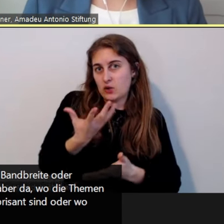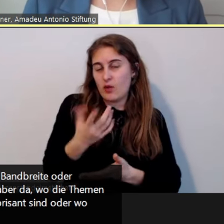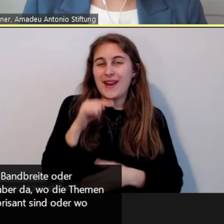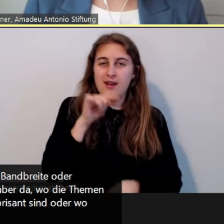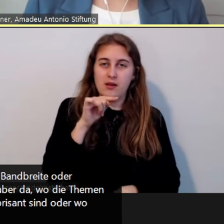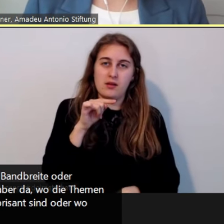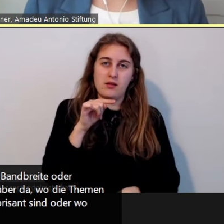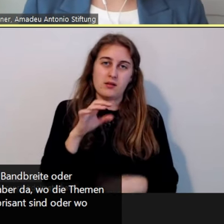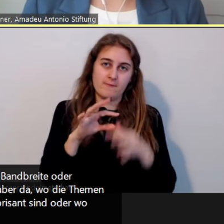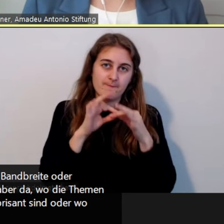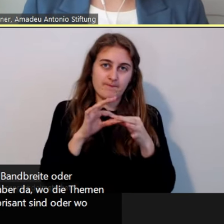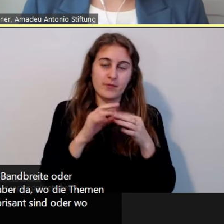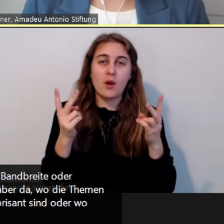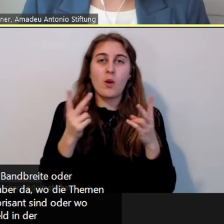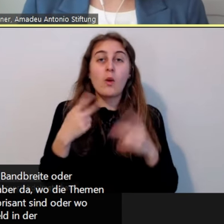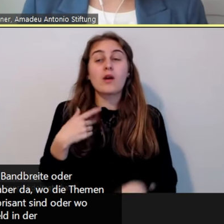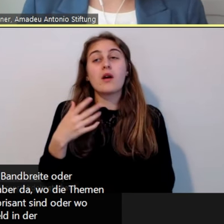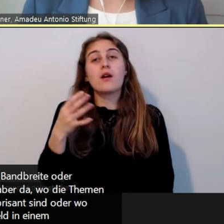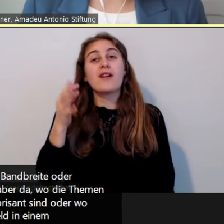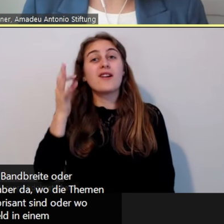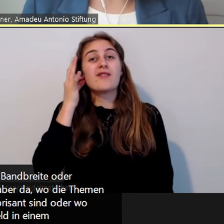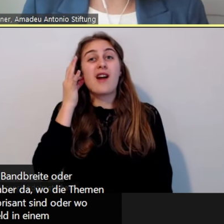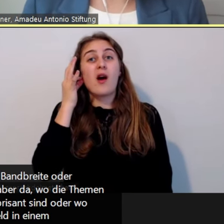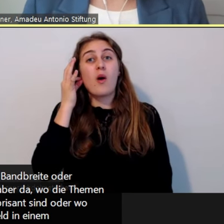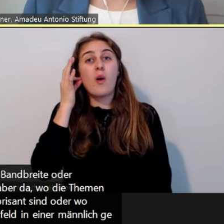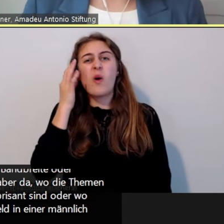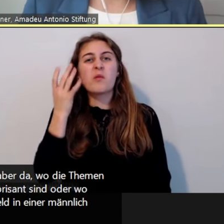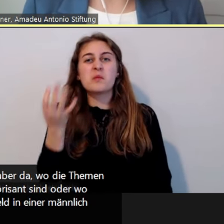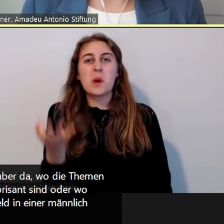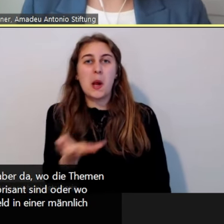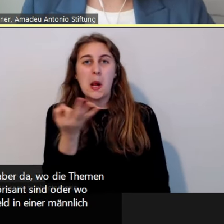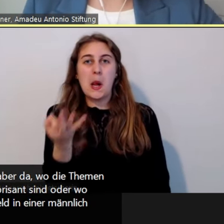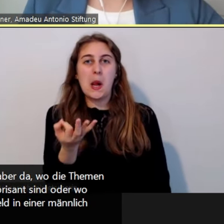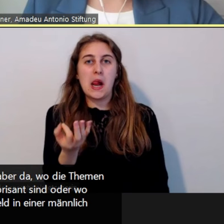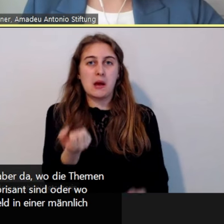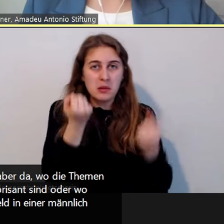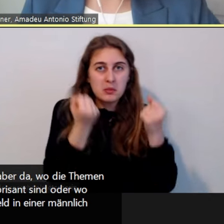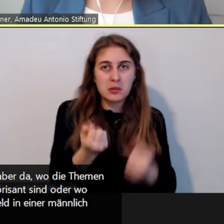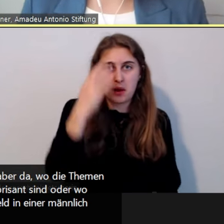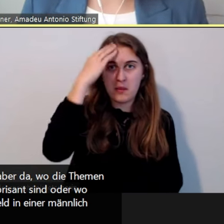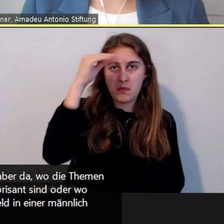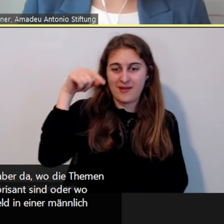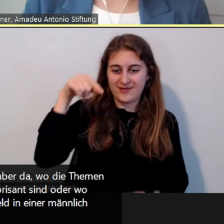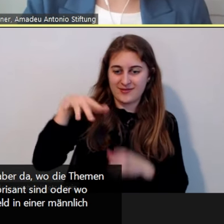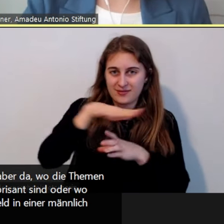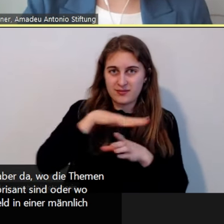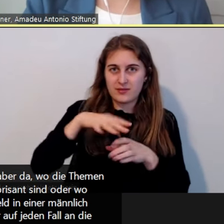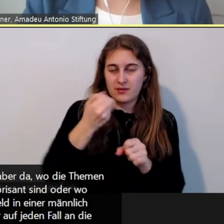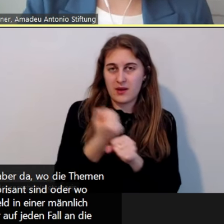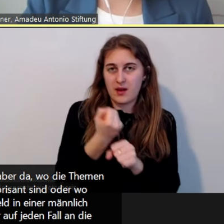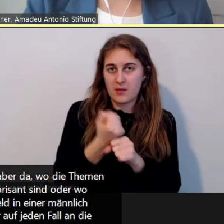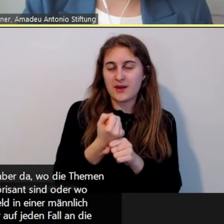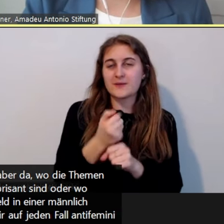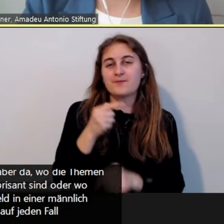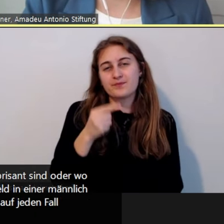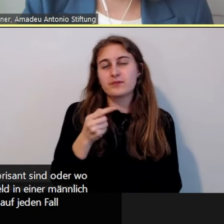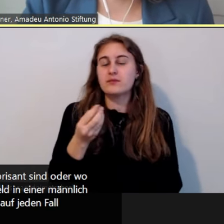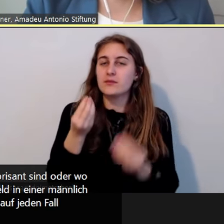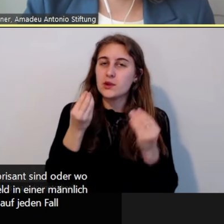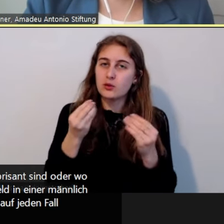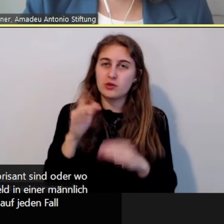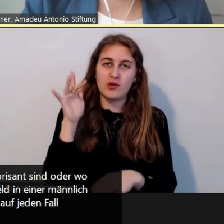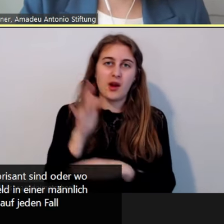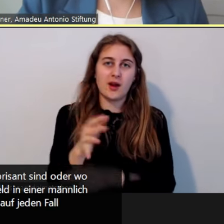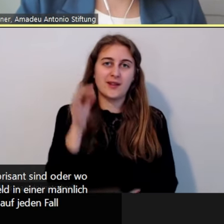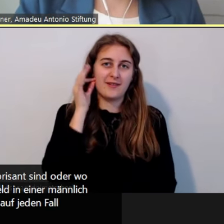Ausnahme sind im Arbeitsfeld, in einer männlich geprägten Kultur, da aus den Feldern haben wir auf jeden Fall antifeministische Meldungen bekommen.